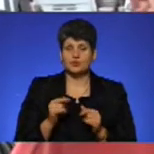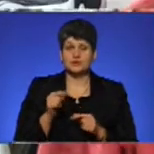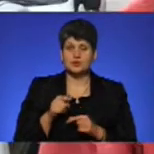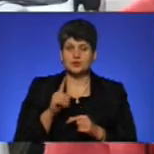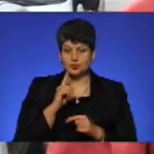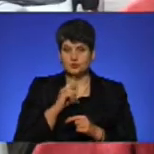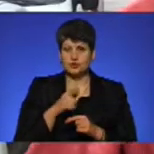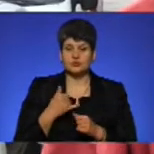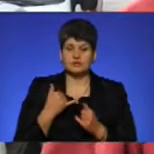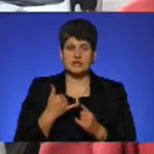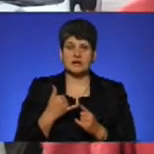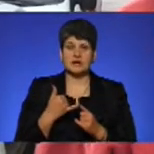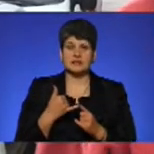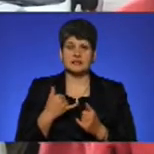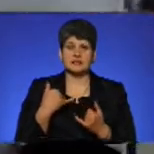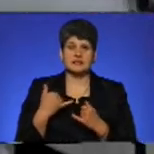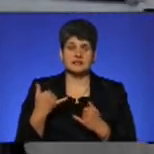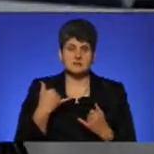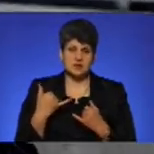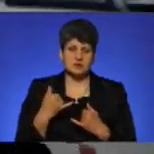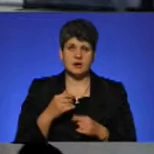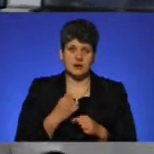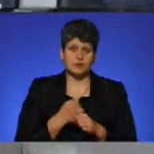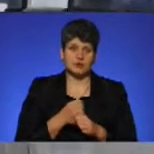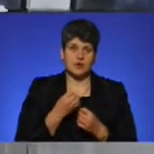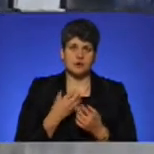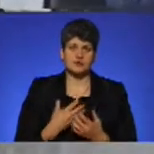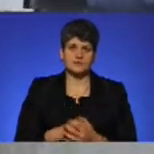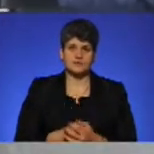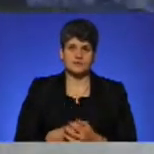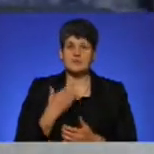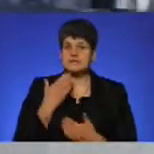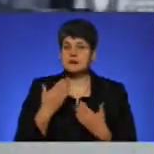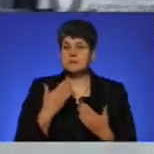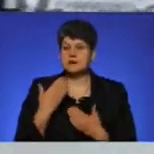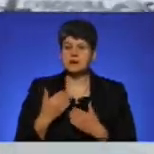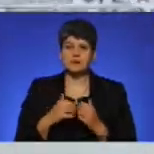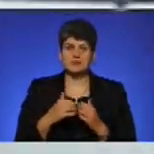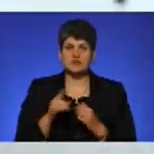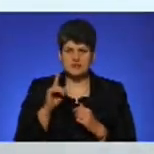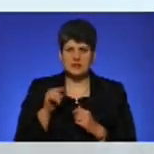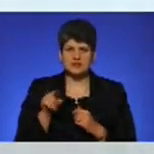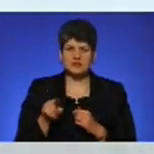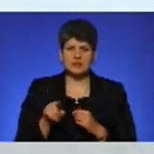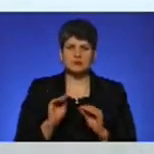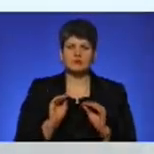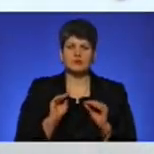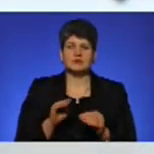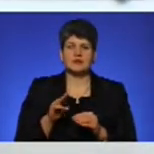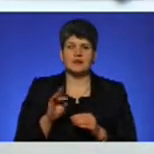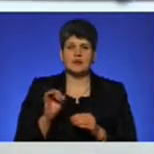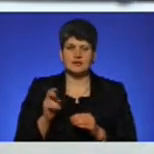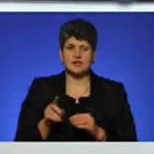диспетчеров, для роботи добре. Ми запитали в Херсонців, чи знають вони про встановлення трекерів та чи